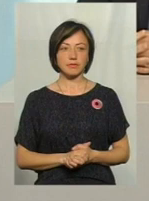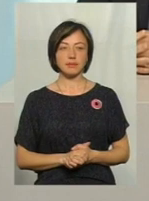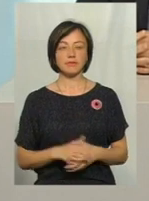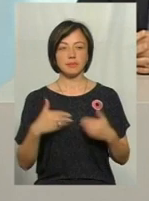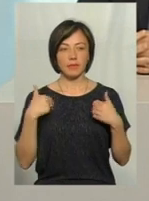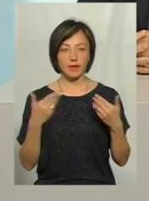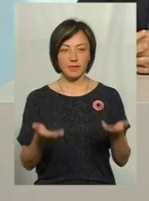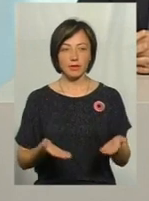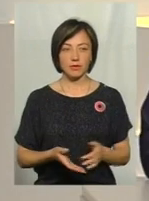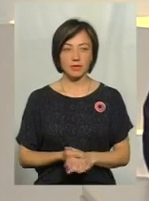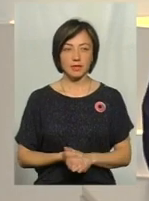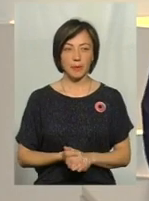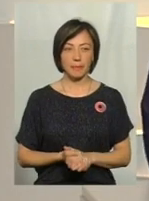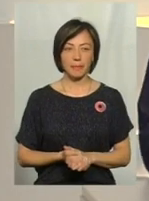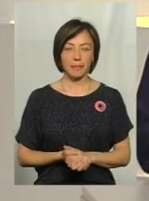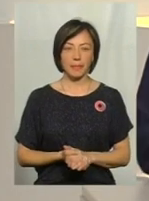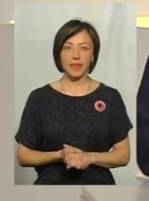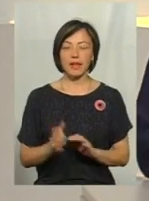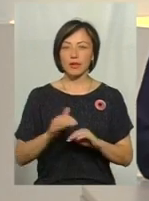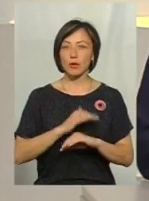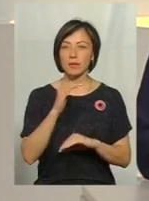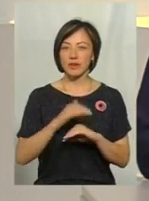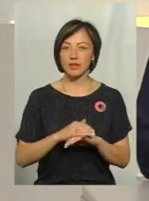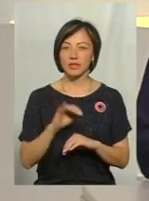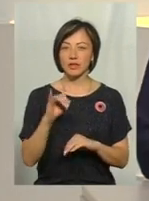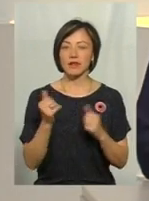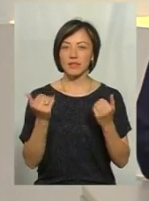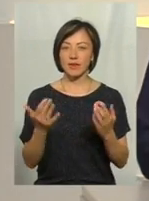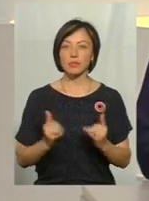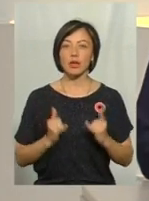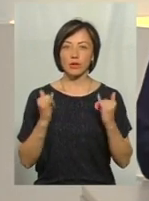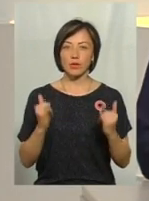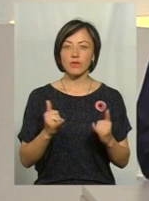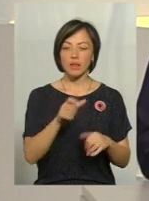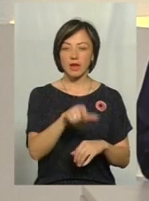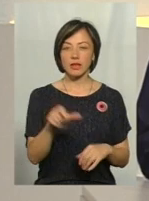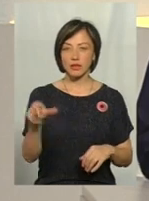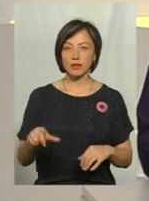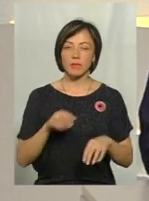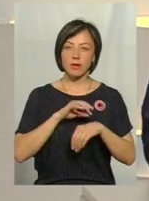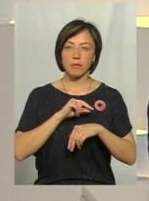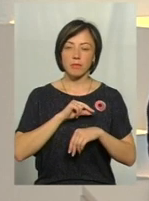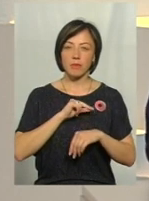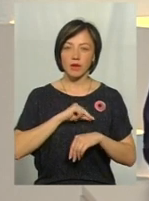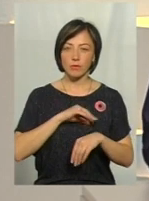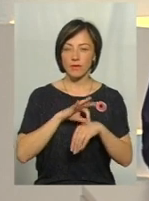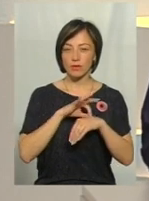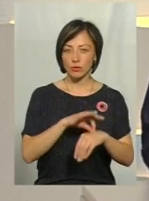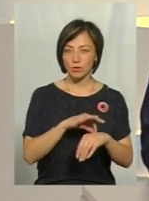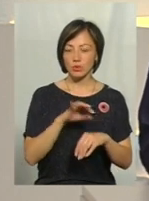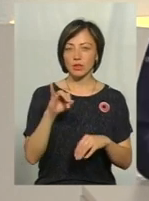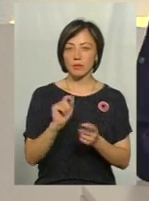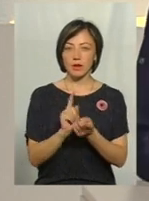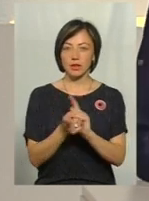Вітаю вас. Добрий вечір. Добрий вечір і вам, шановні глядачі. У студії для вас працюють Олена Кеміняш, Ольга Рибак, перекладає на